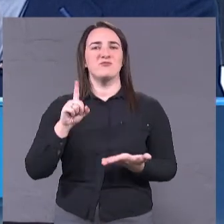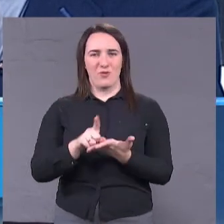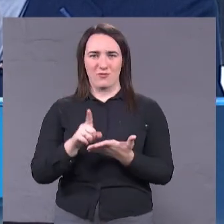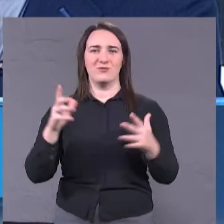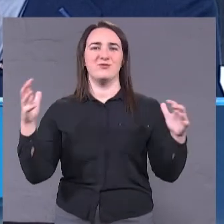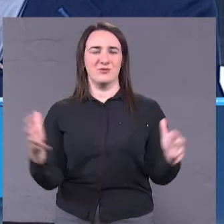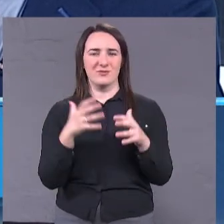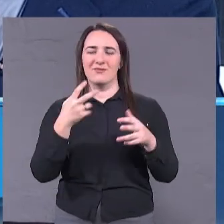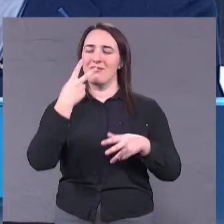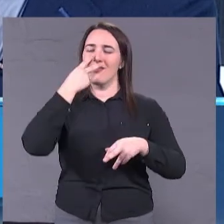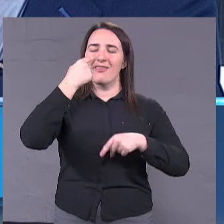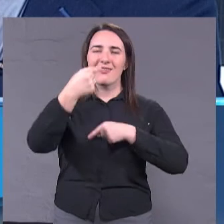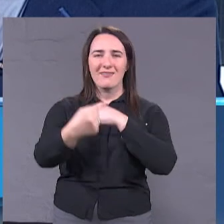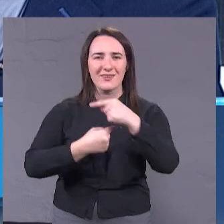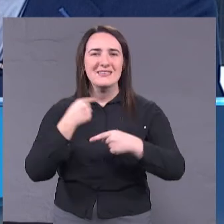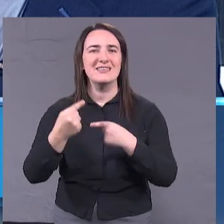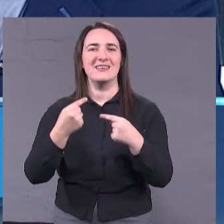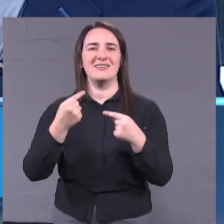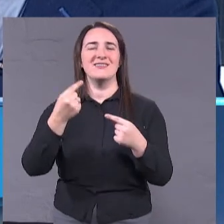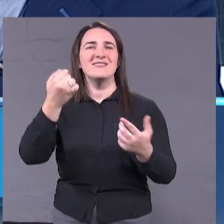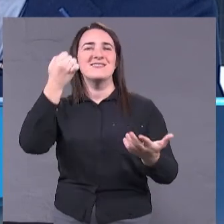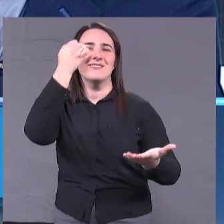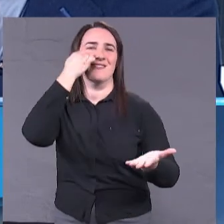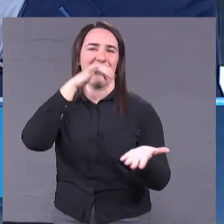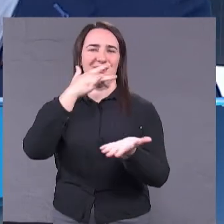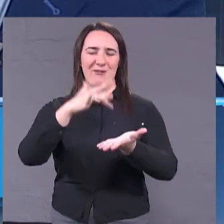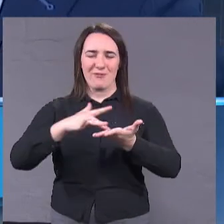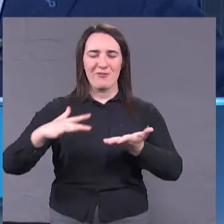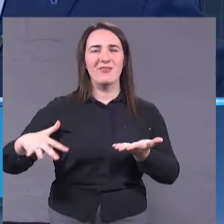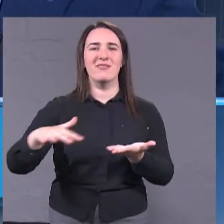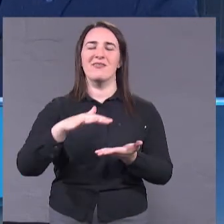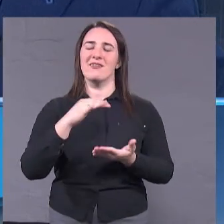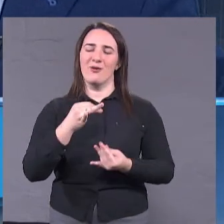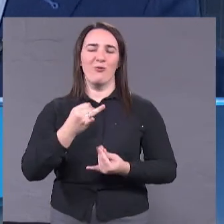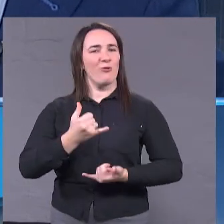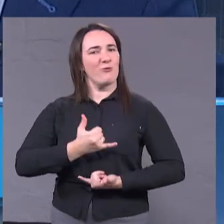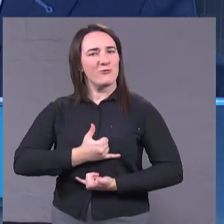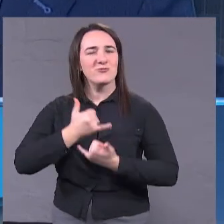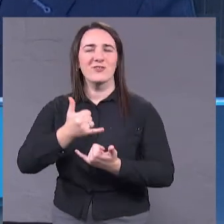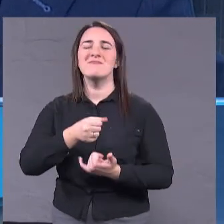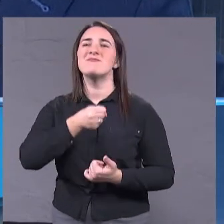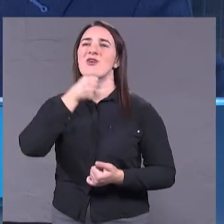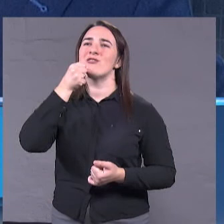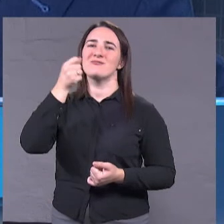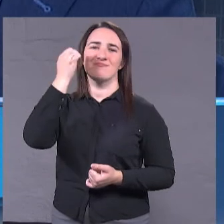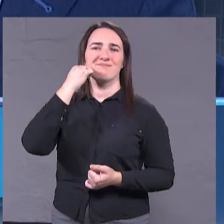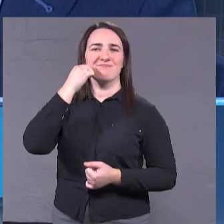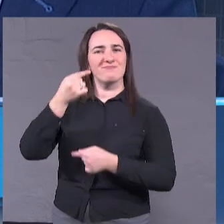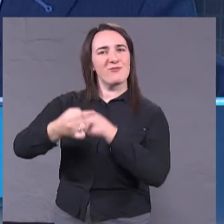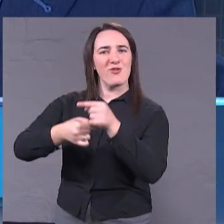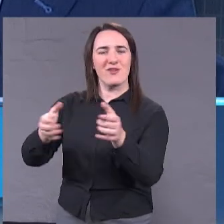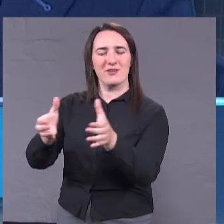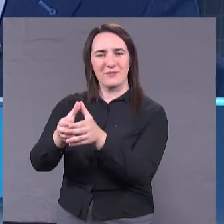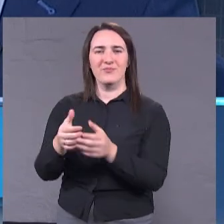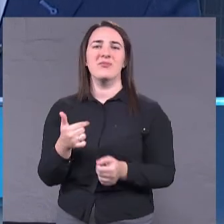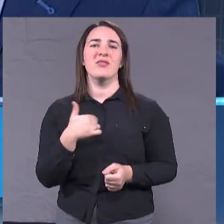традиції старий город і уваження к старшему поколенню. Я говорю